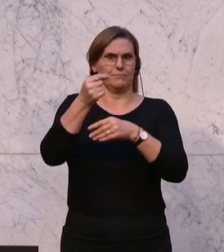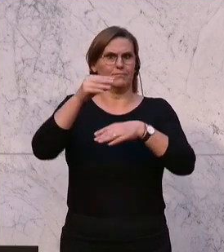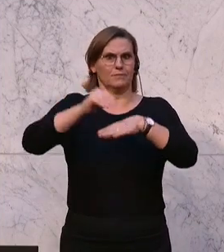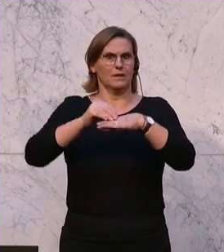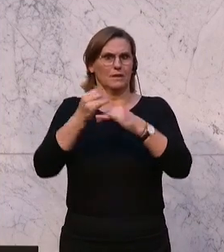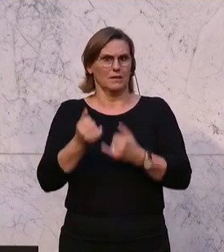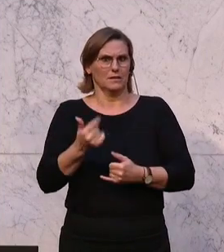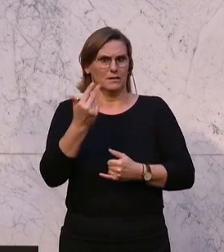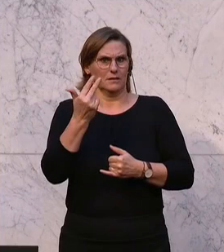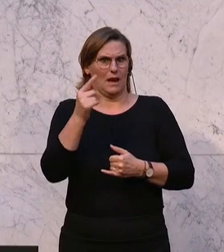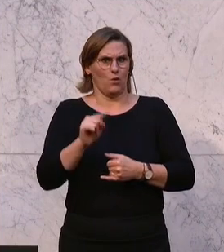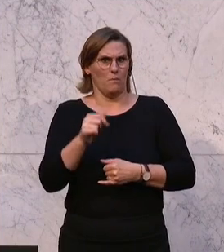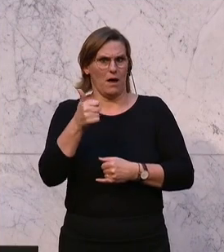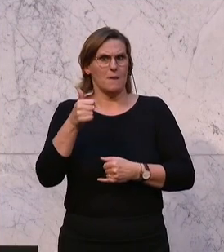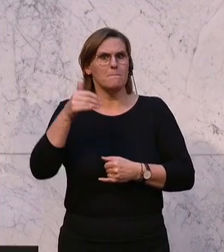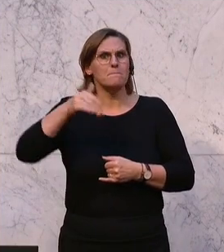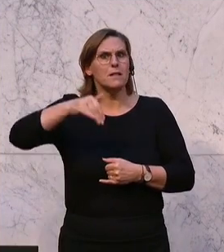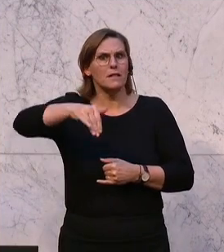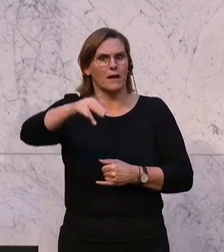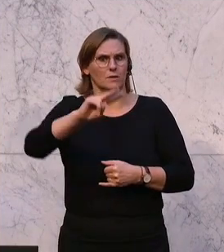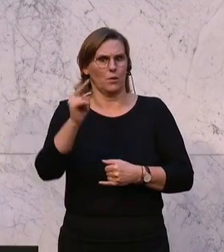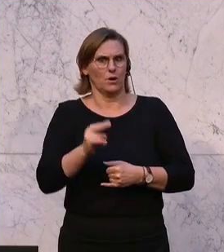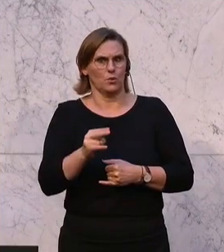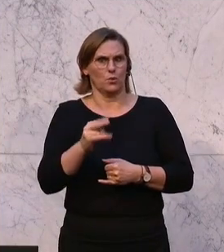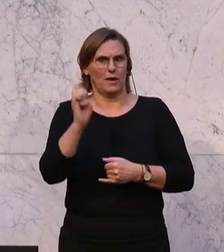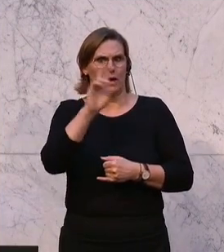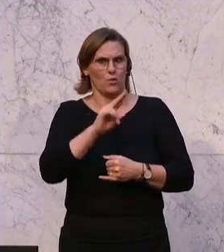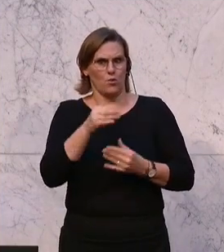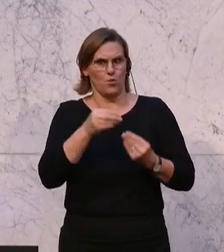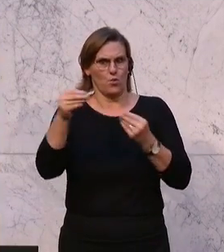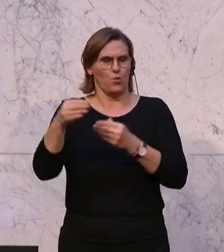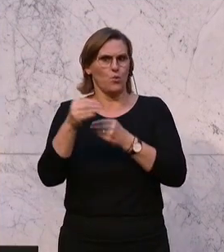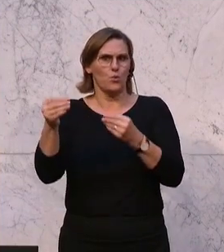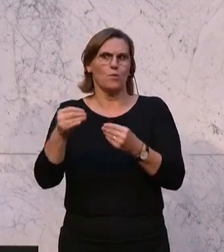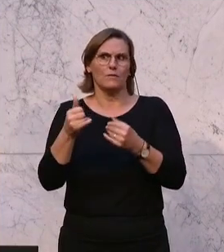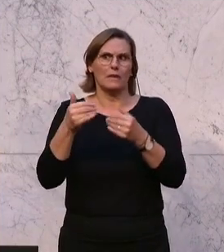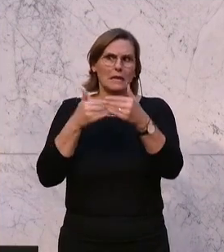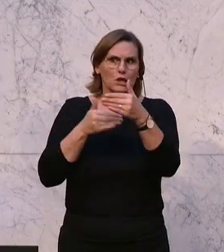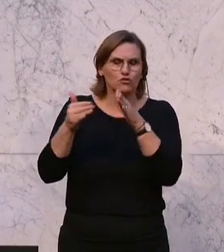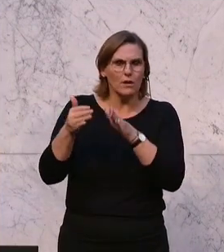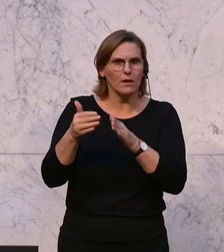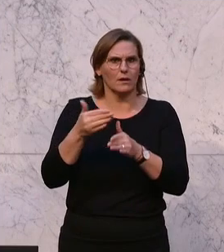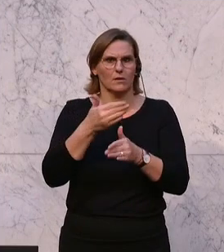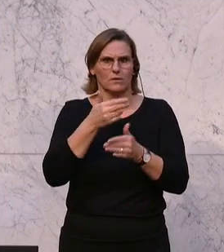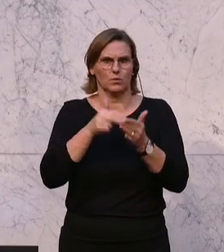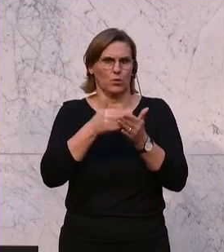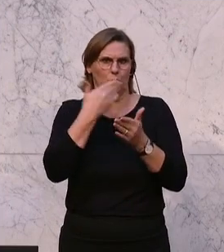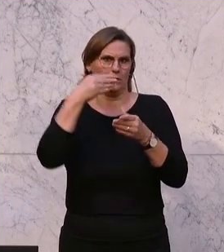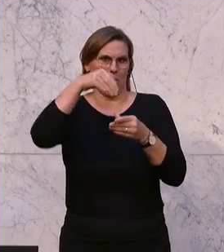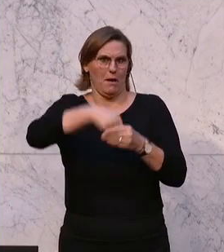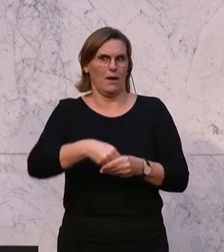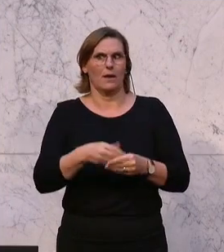Milliarden Euro, die wir in die Uhr weisen und da sind die ganzen Nebengeschenke noch gar nicht mit dabei. Was ist das? Das ist zum Beispiel